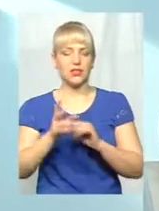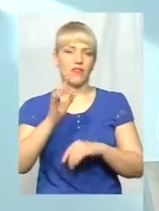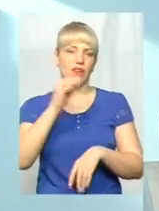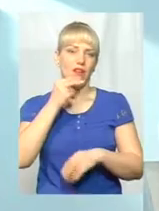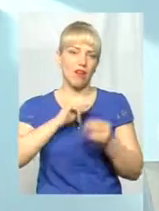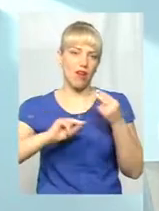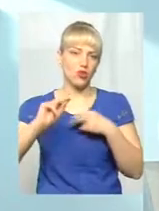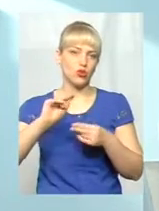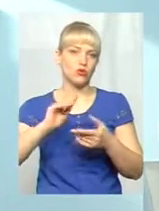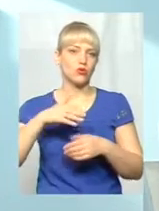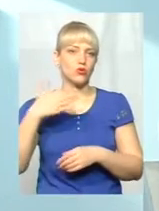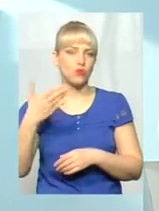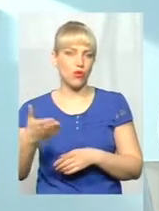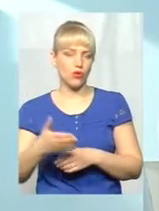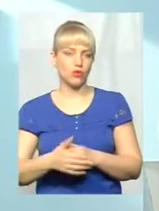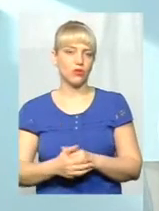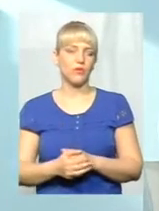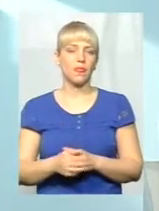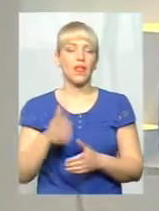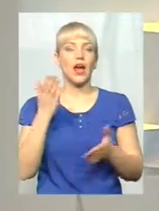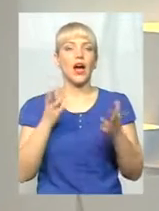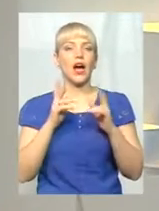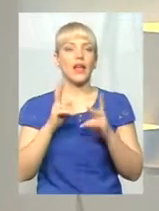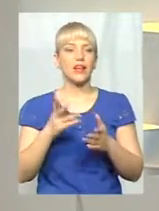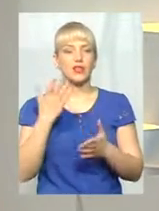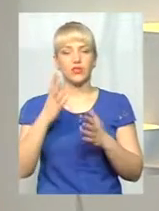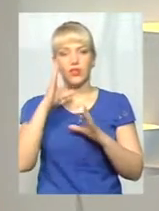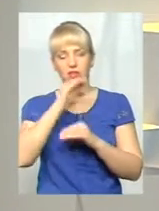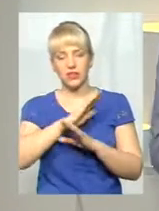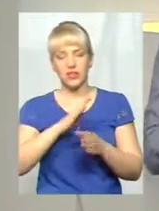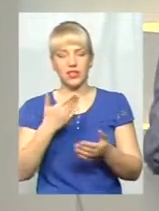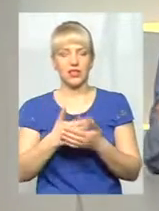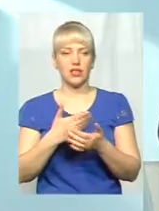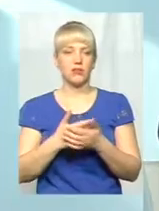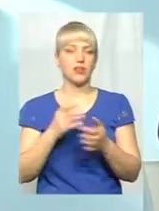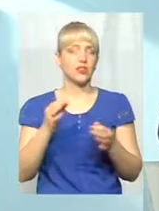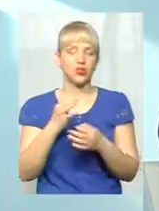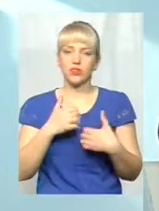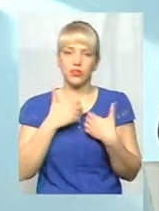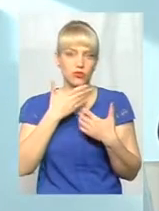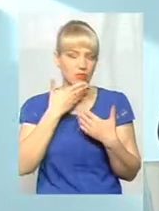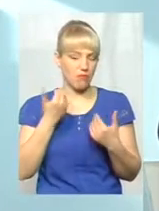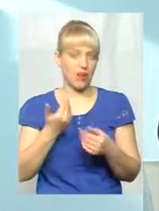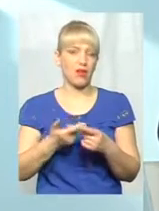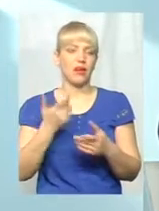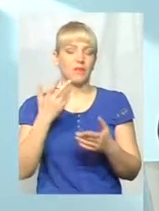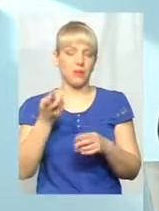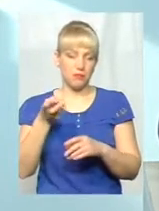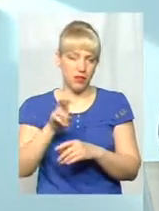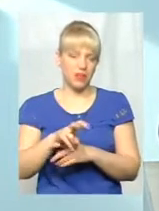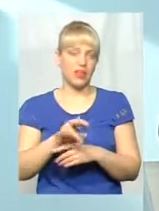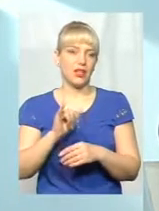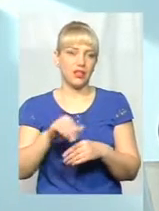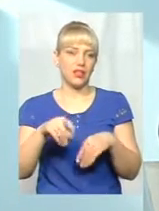свого пацієнта. А от як не укладе? Чи не встиг? Чи не міг зважити? Нічого страшного нема абсолютно. Він прийде і